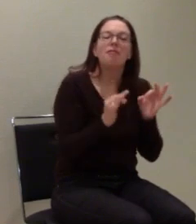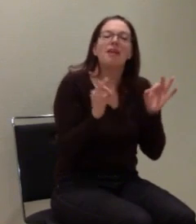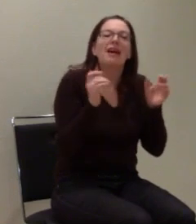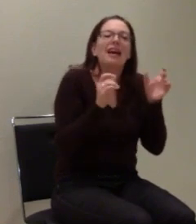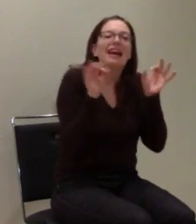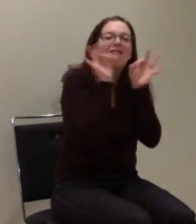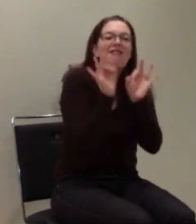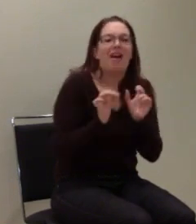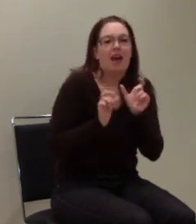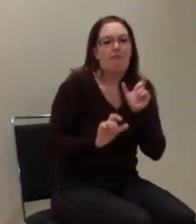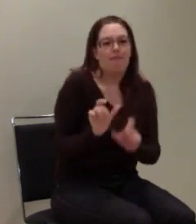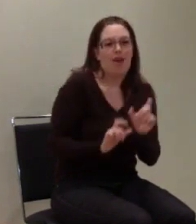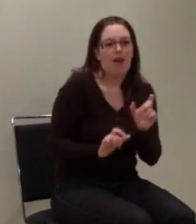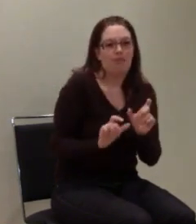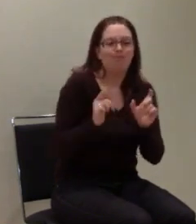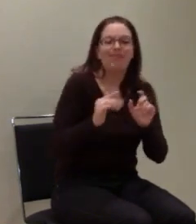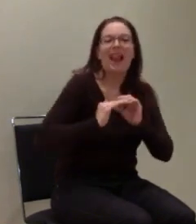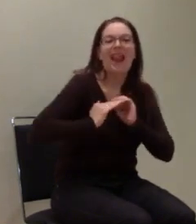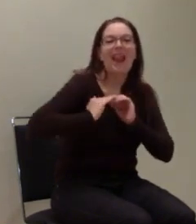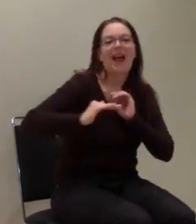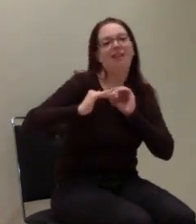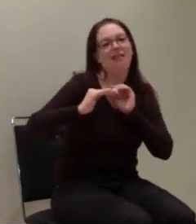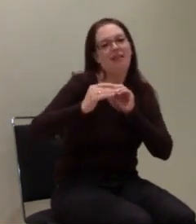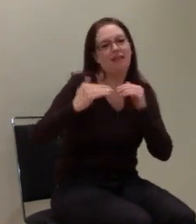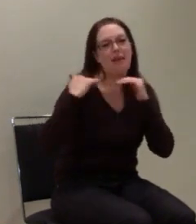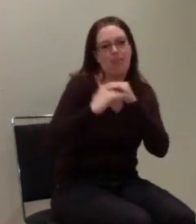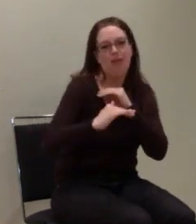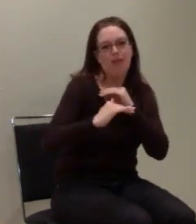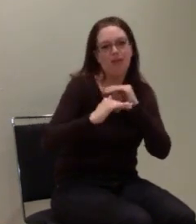bestehen, dass die dort im Prinzip umgangen werden.